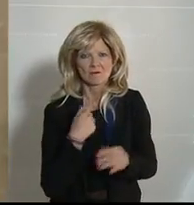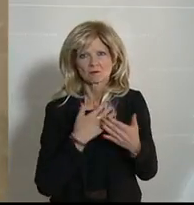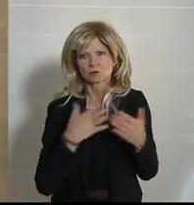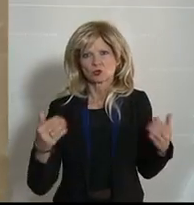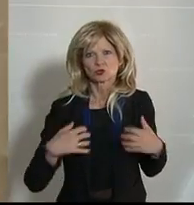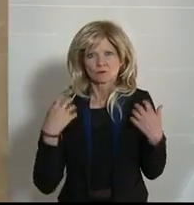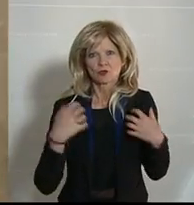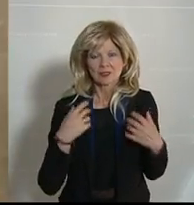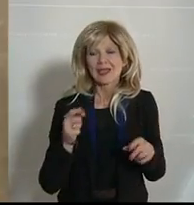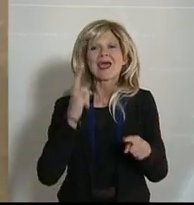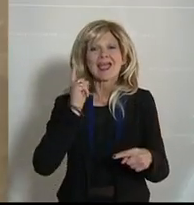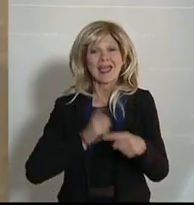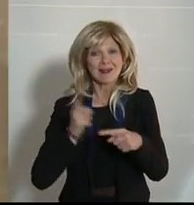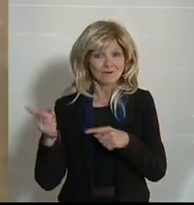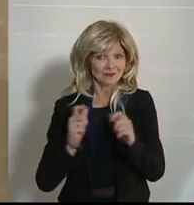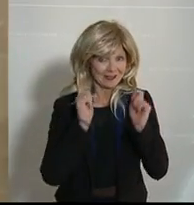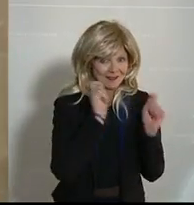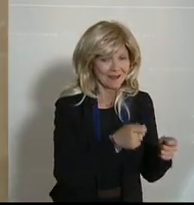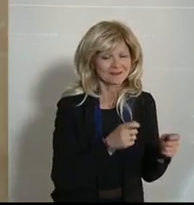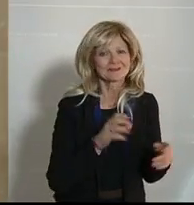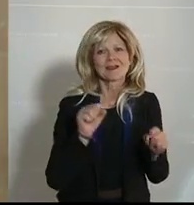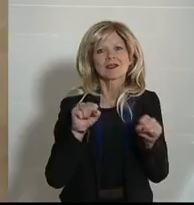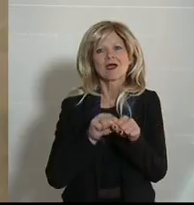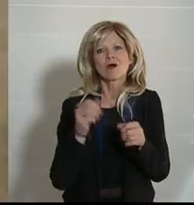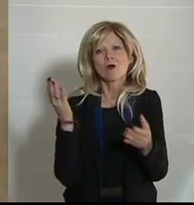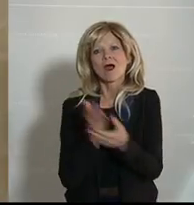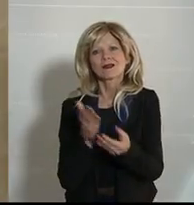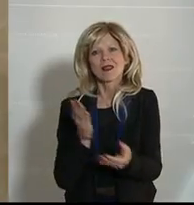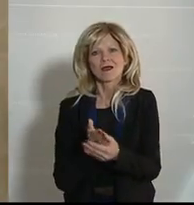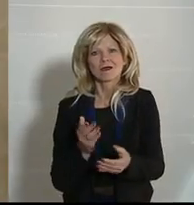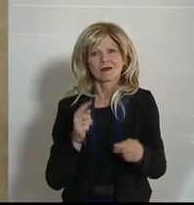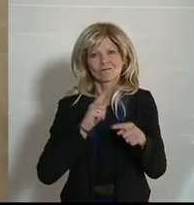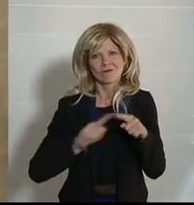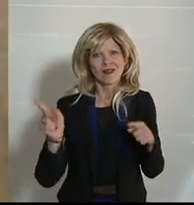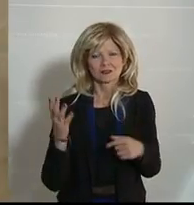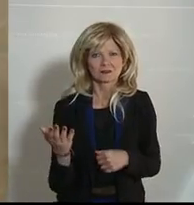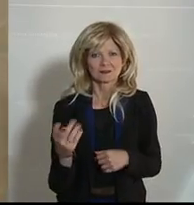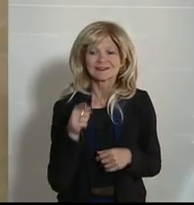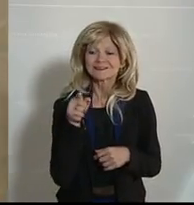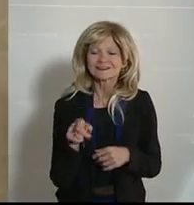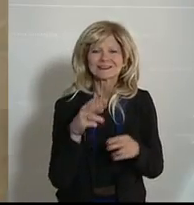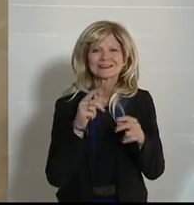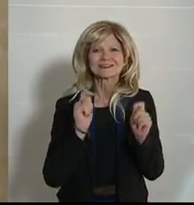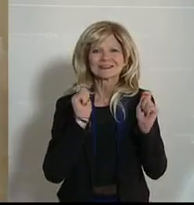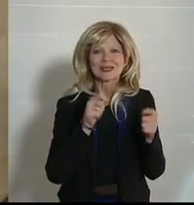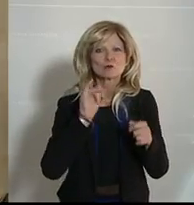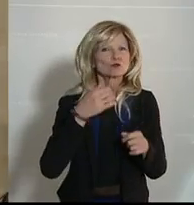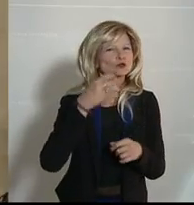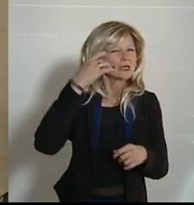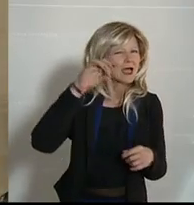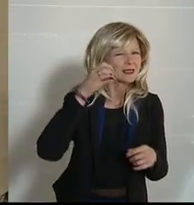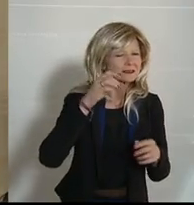der Hälfte aller Anträge Angaben fehlen. Diese Anträge müssen nun einzeln